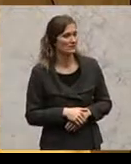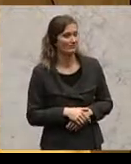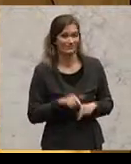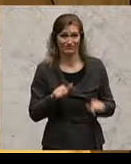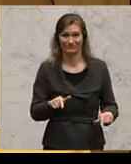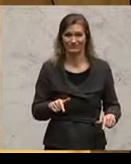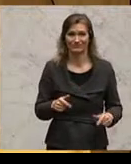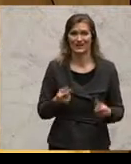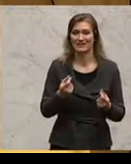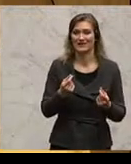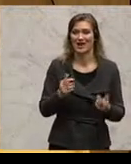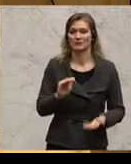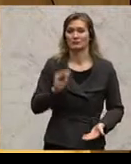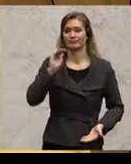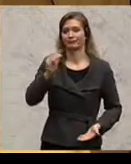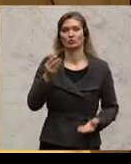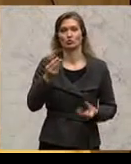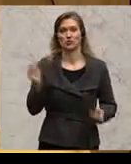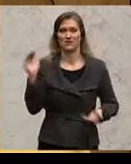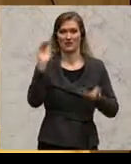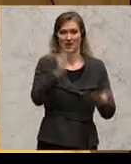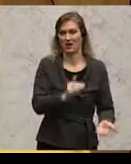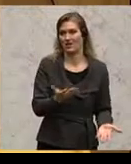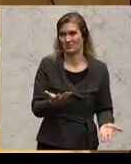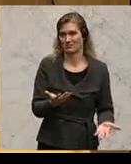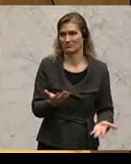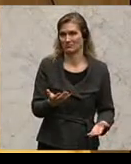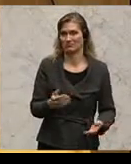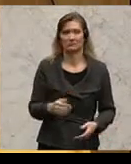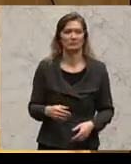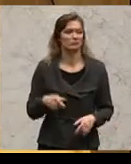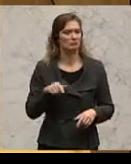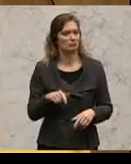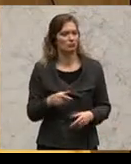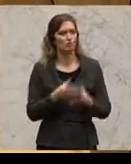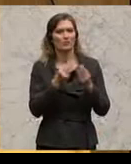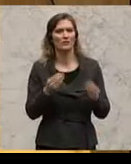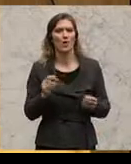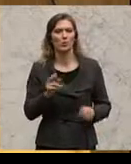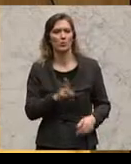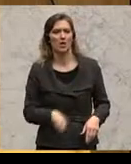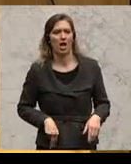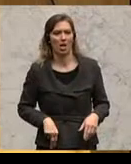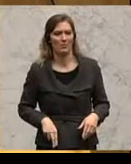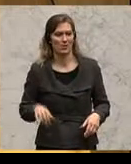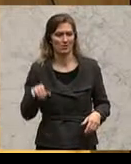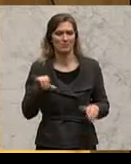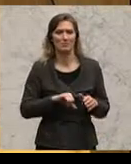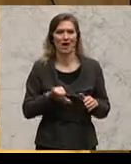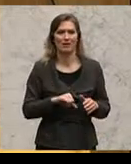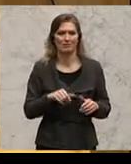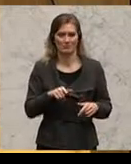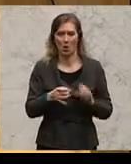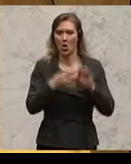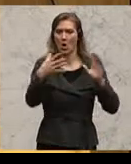Mittelausstattung hat, der sagt, dass Bankguthaben angehäuft wurden und das wurde von meinen Vorrednern, von der